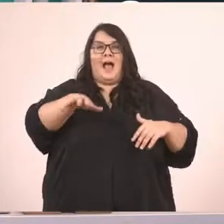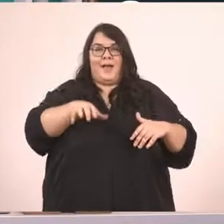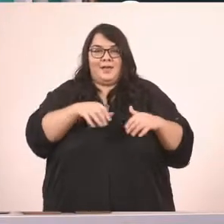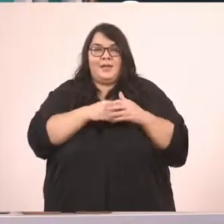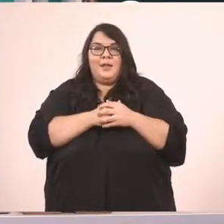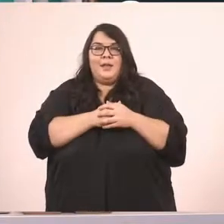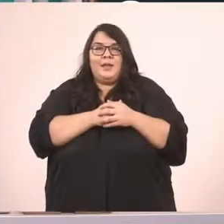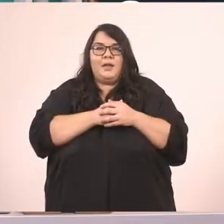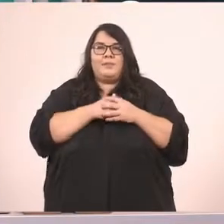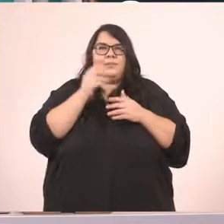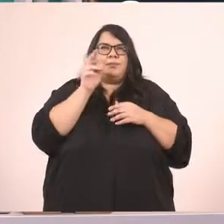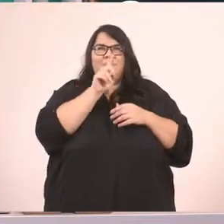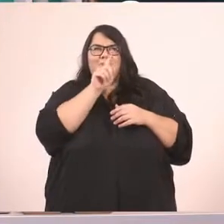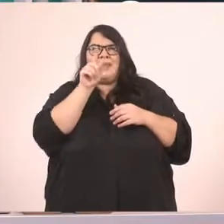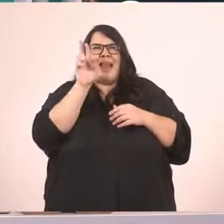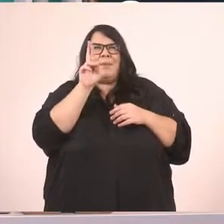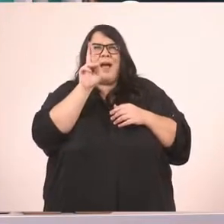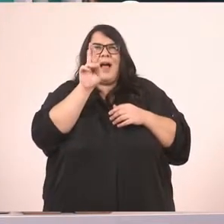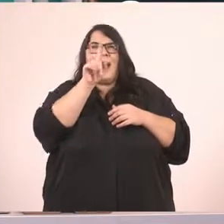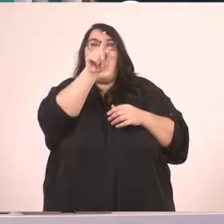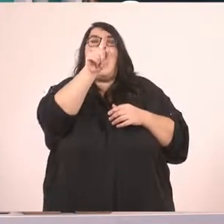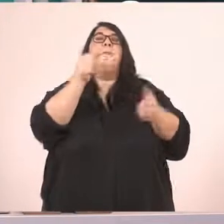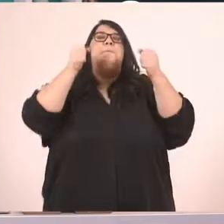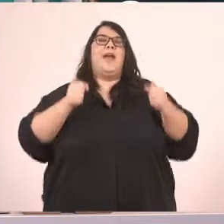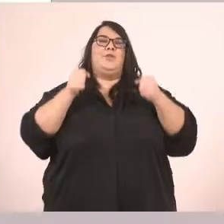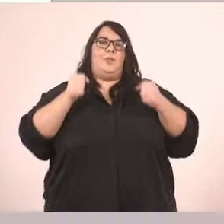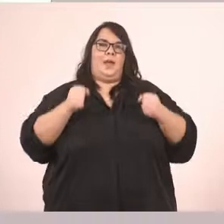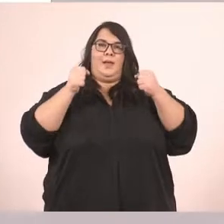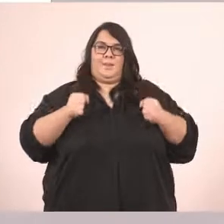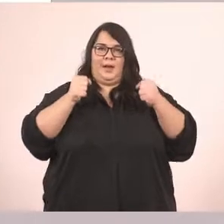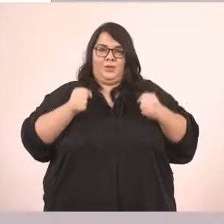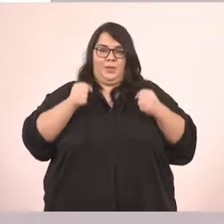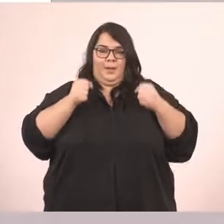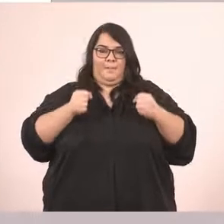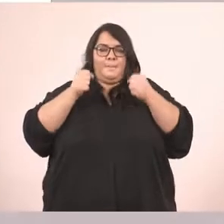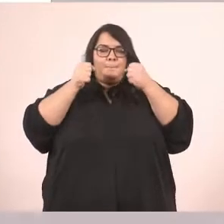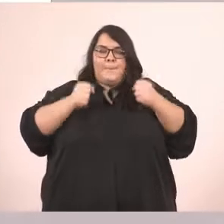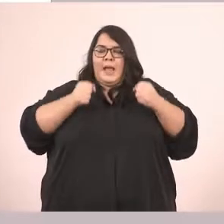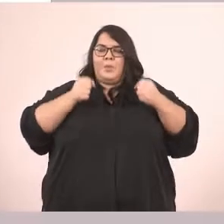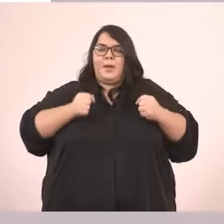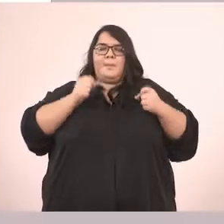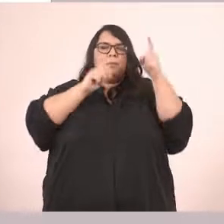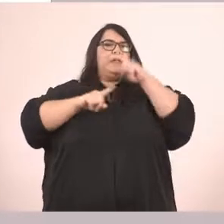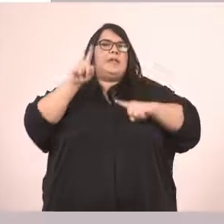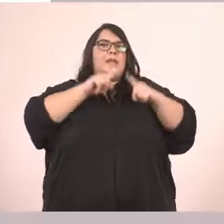Εντοπίζουμε το ρήμα. Το ρήμα είναι το μένουμε. Ποιοι μένουμε.